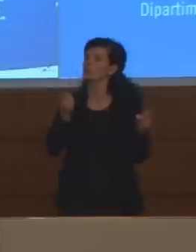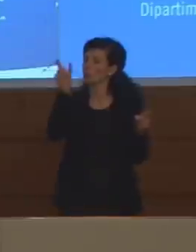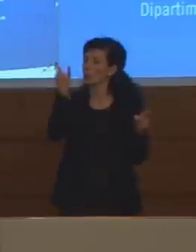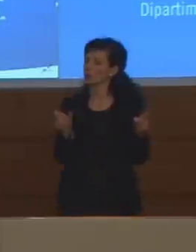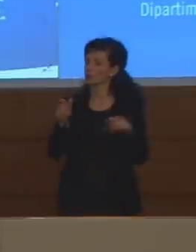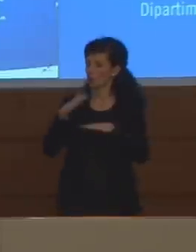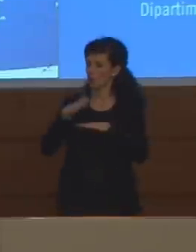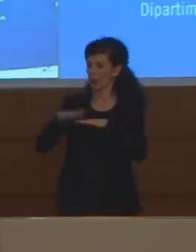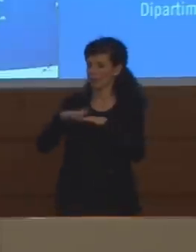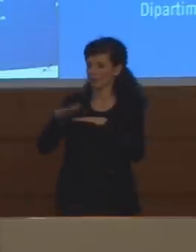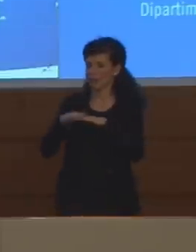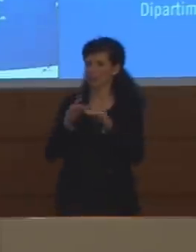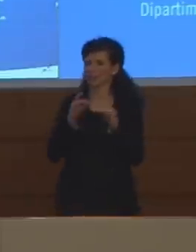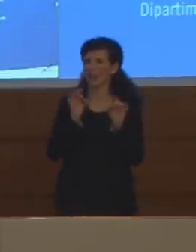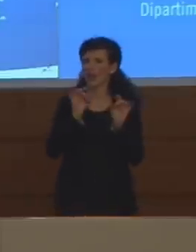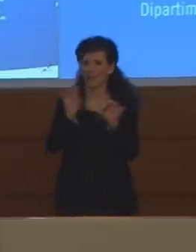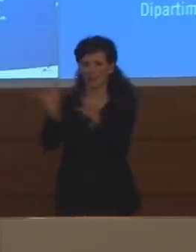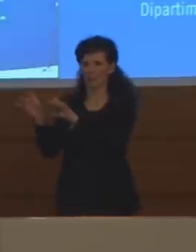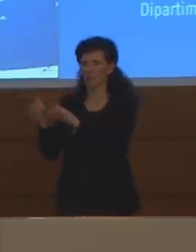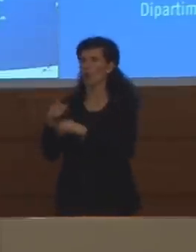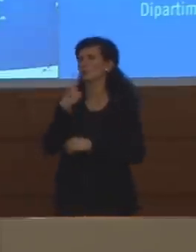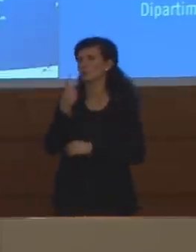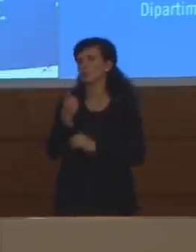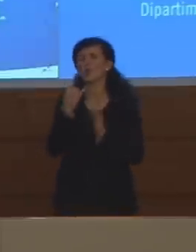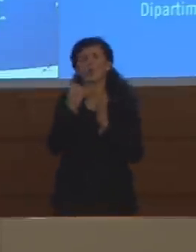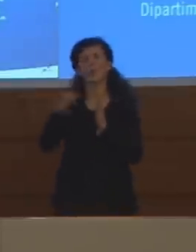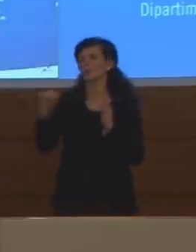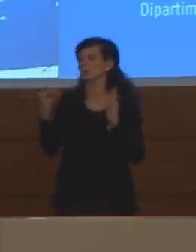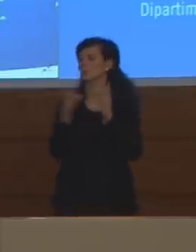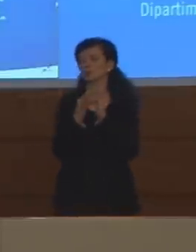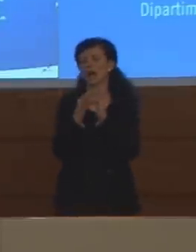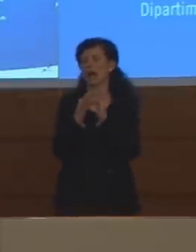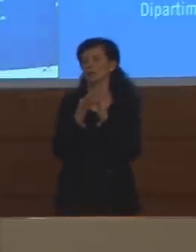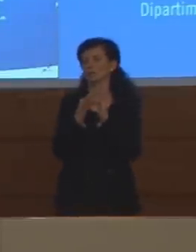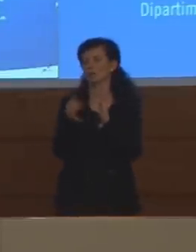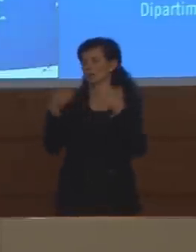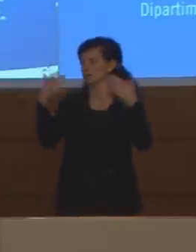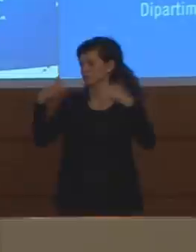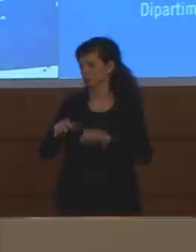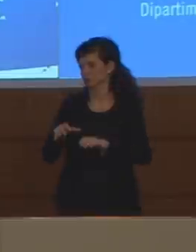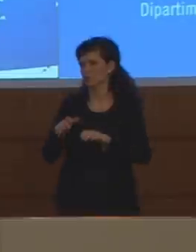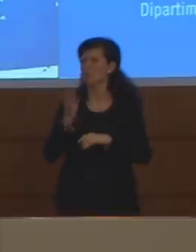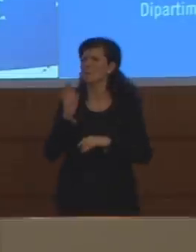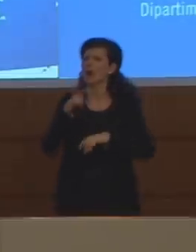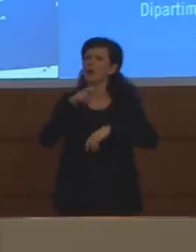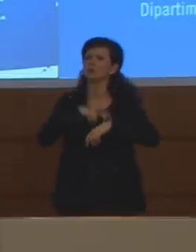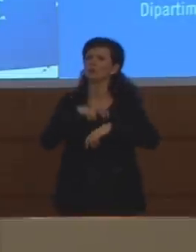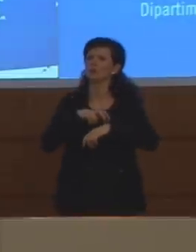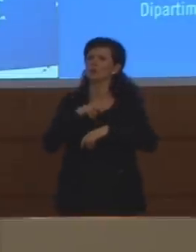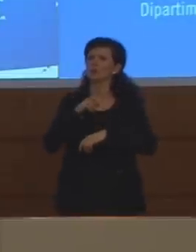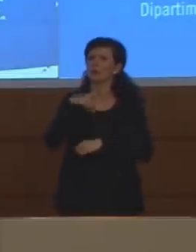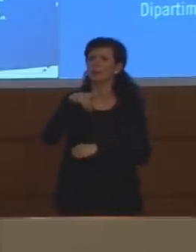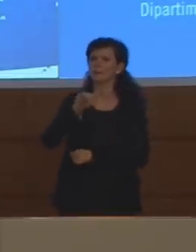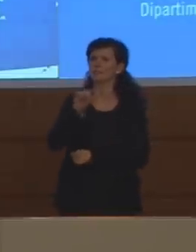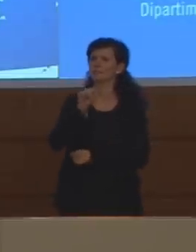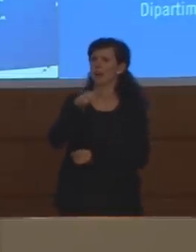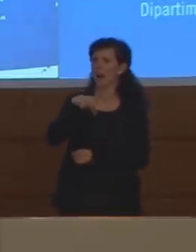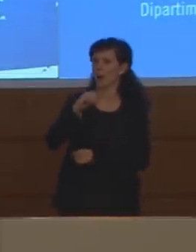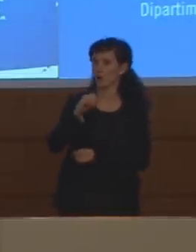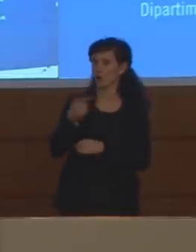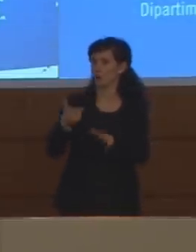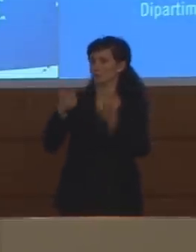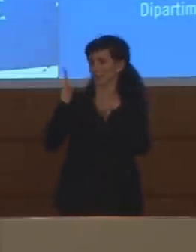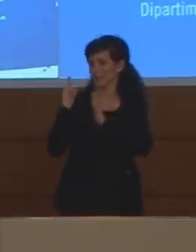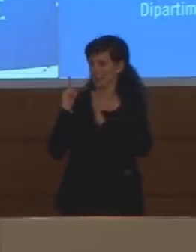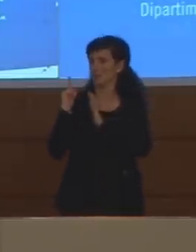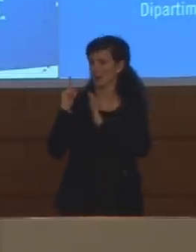l'ultima cosa da calare ma per esempio il virologo Andrea Crisanti ha detto la settimana scorsa che se non